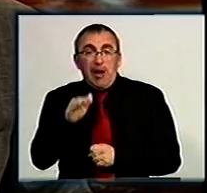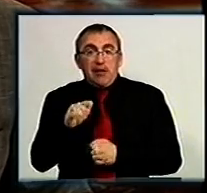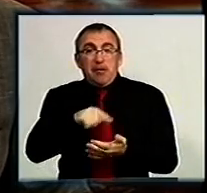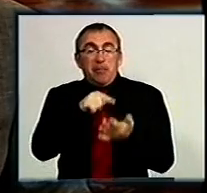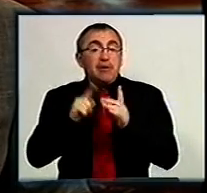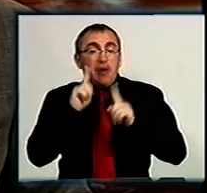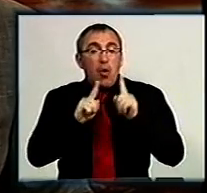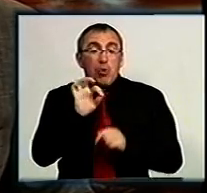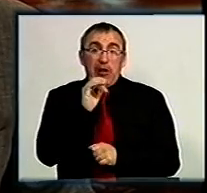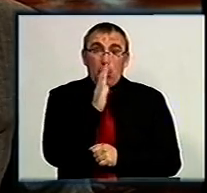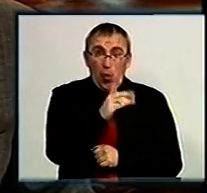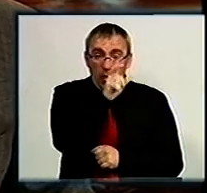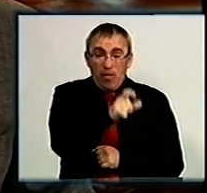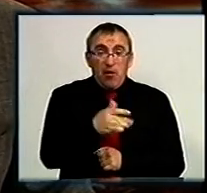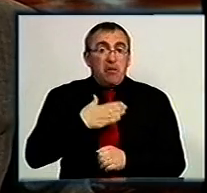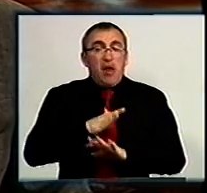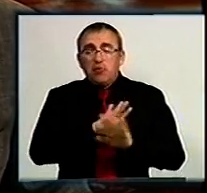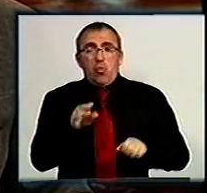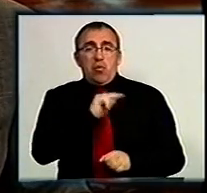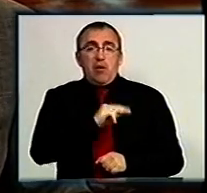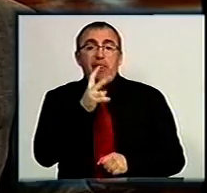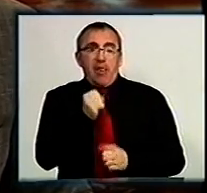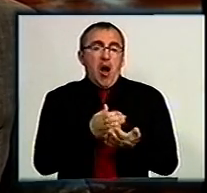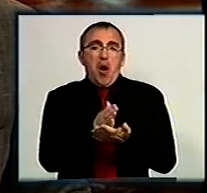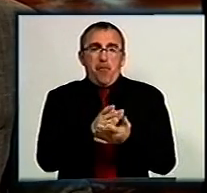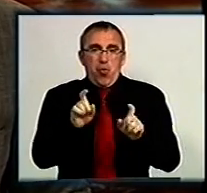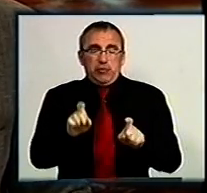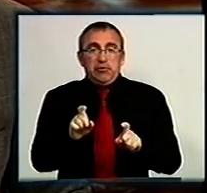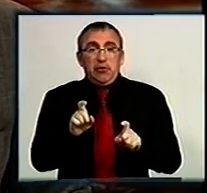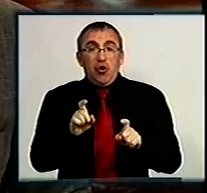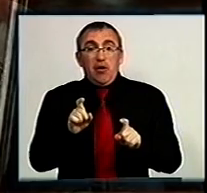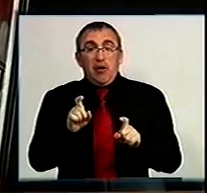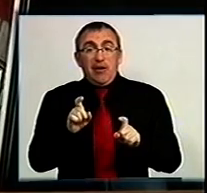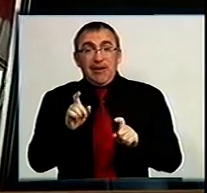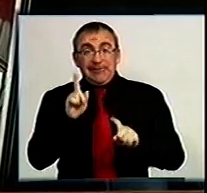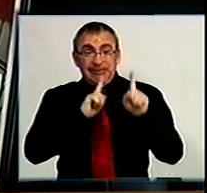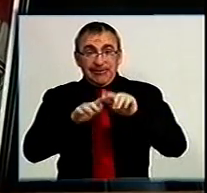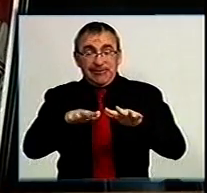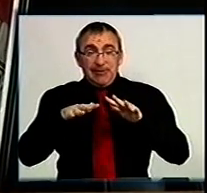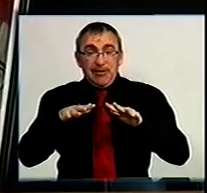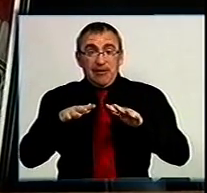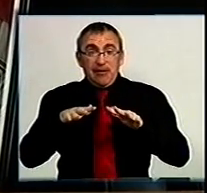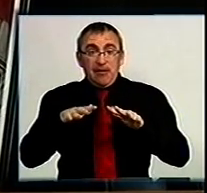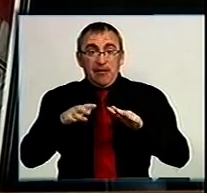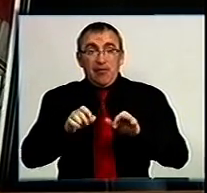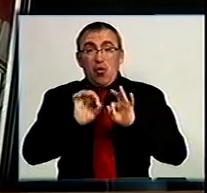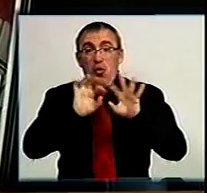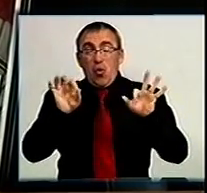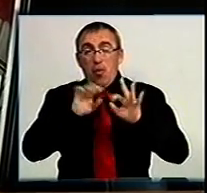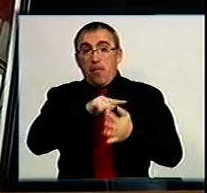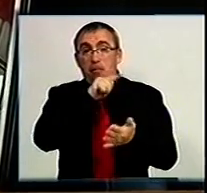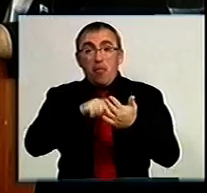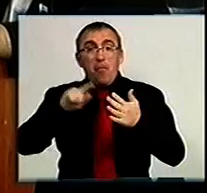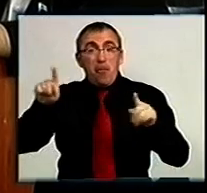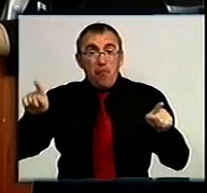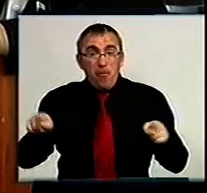Геннадія Осетрова за незадовільну роботу на посаді. На черговому засіданній сесії секретар міськради поставив на розгляд питання про